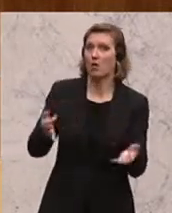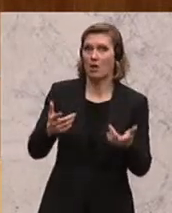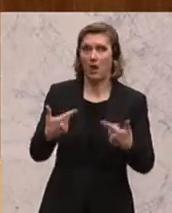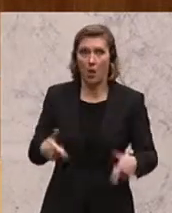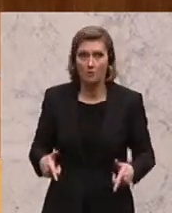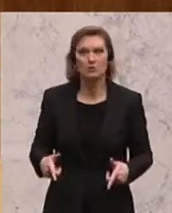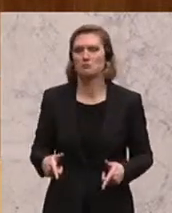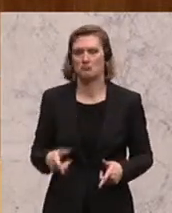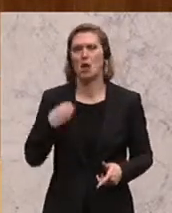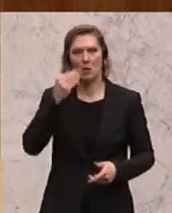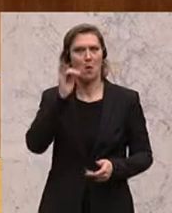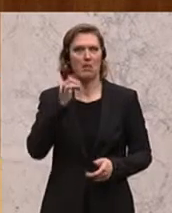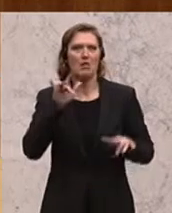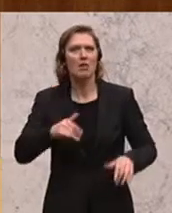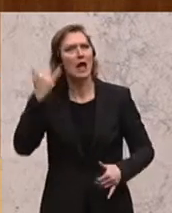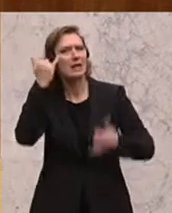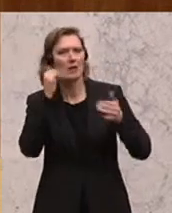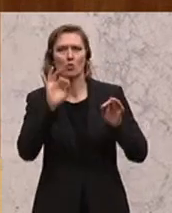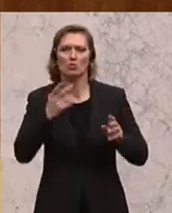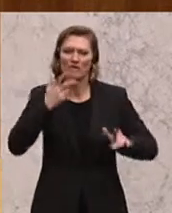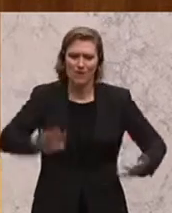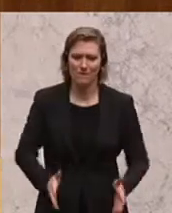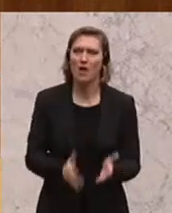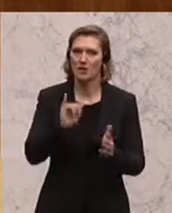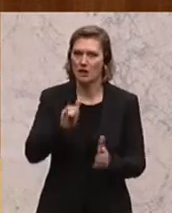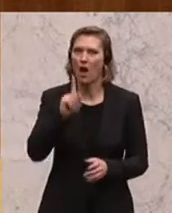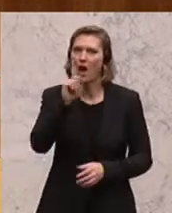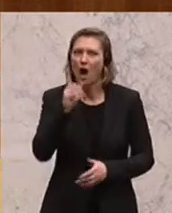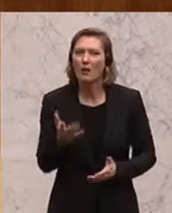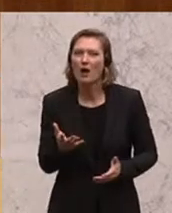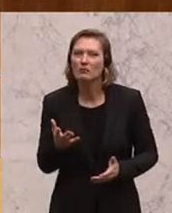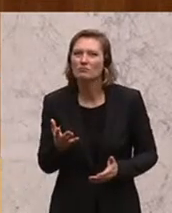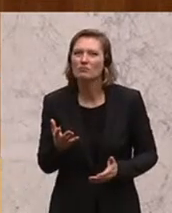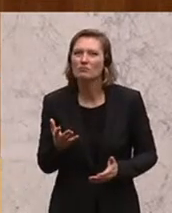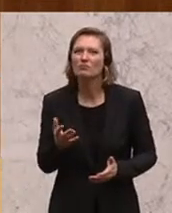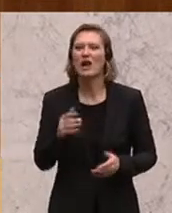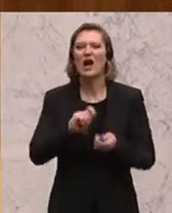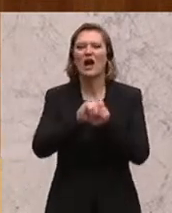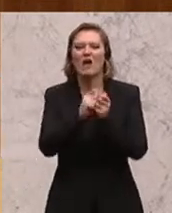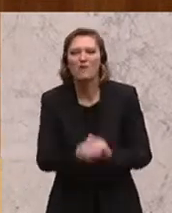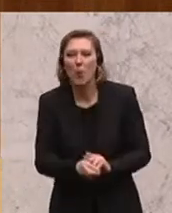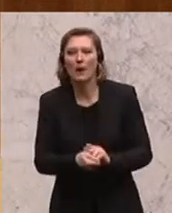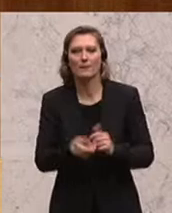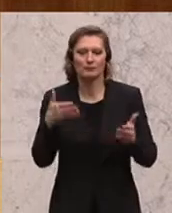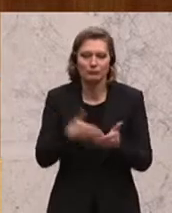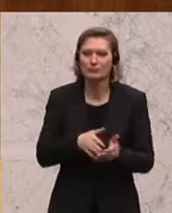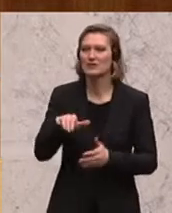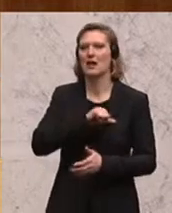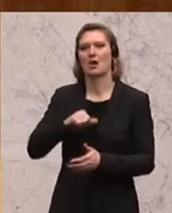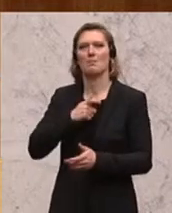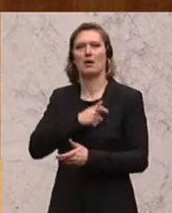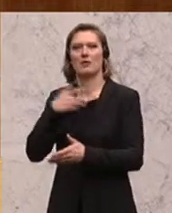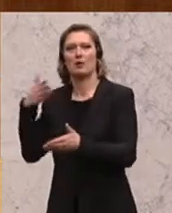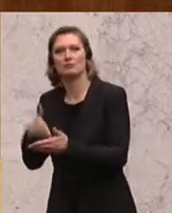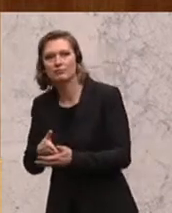Weil ich glaube, dass Sie durchaus gute Ansätze haben und auch etwas weiterbringen wollen. Nur Sie scheitern halt immer wieder mit Reformen in Ihren Parteiapparaten